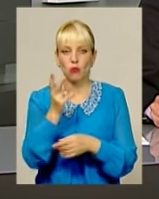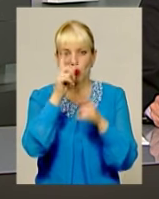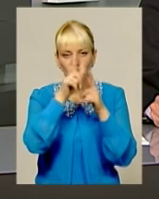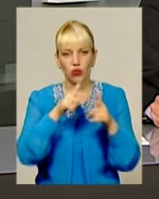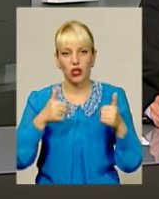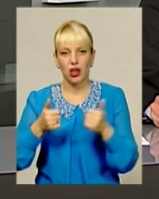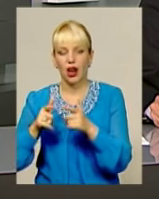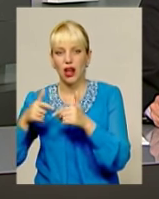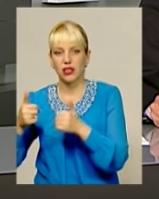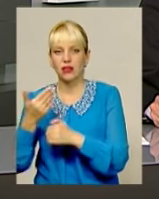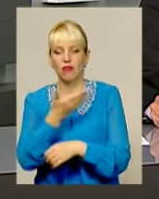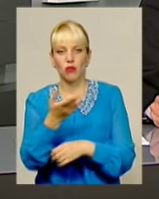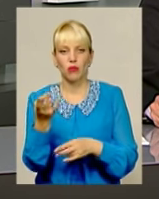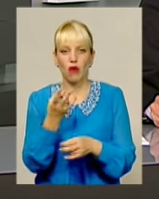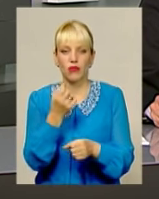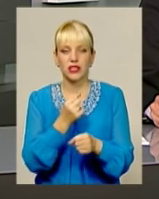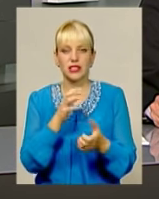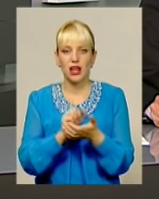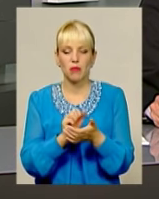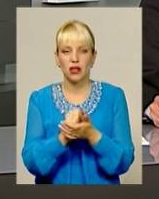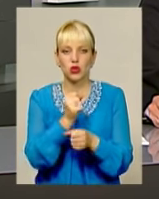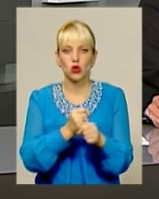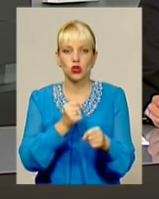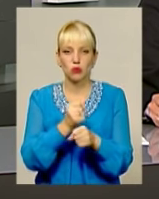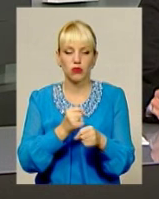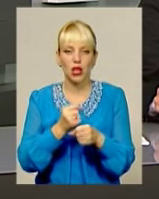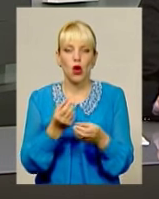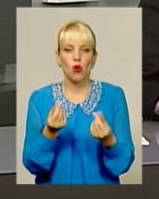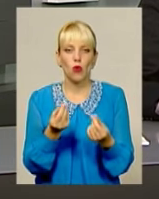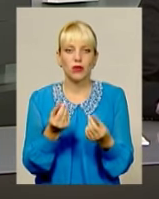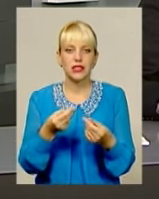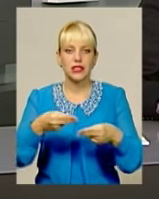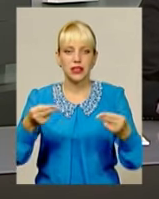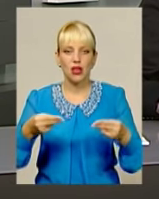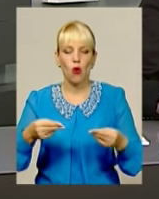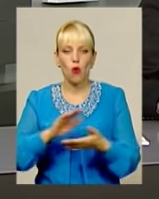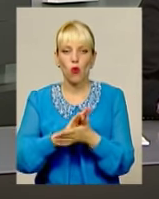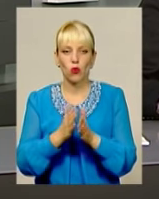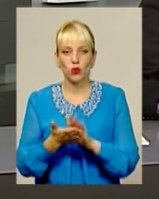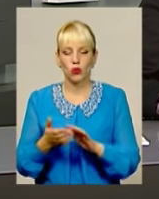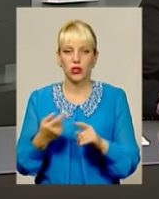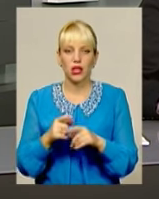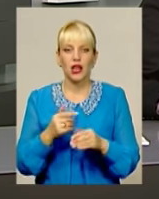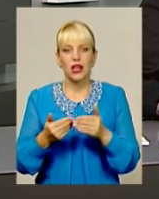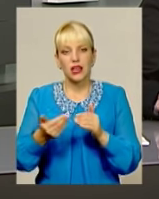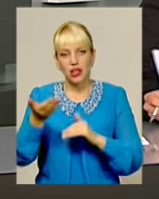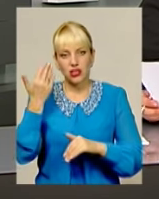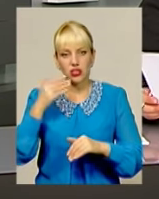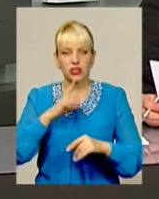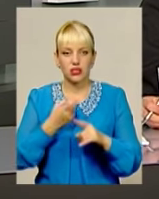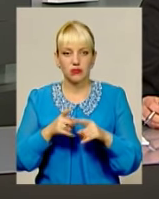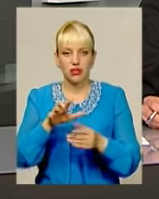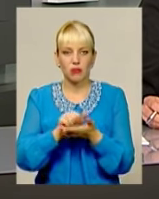мають і займатися розробкою відповідних комерційних угод. Нагадаю, спочатку інвестувати в добудову енергоблоків мала